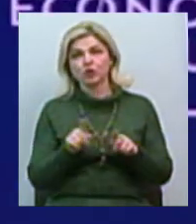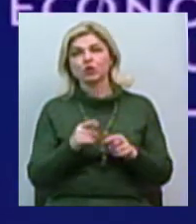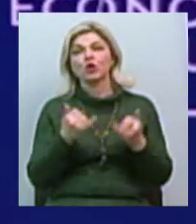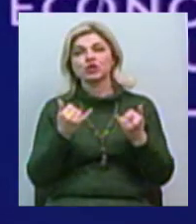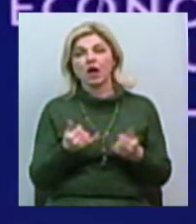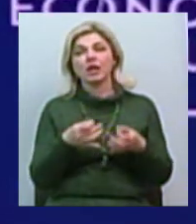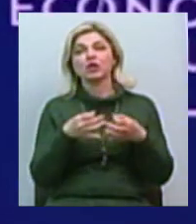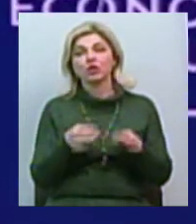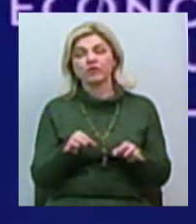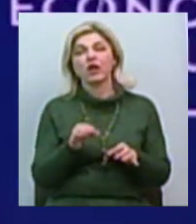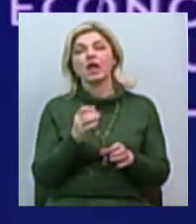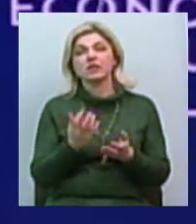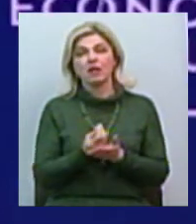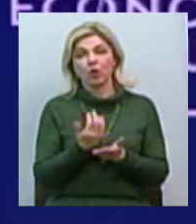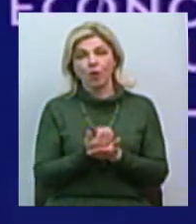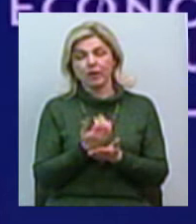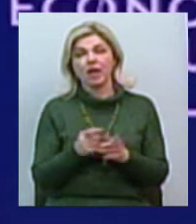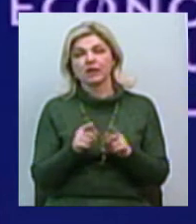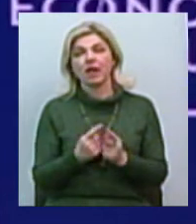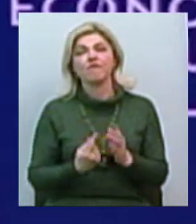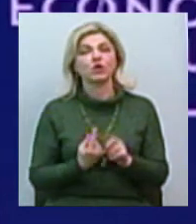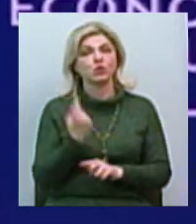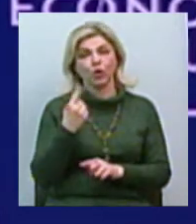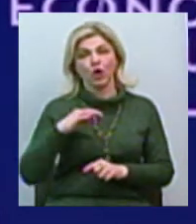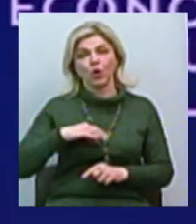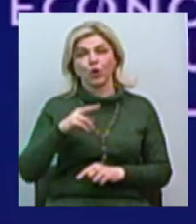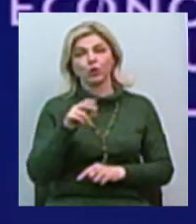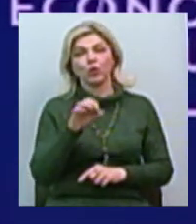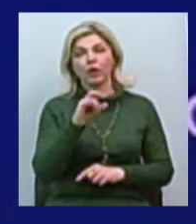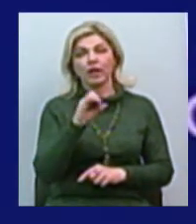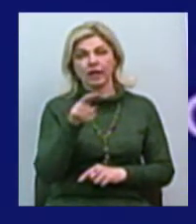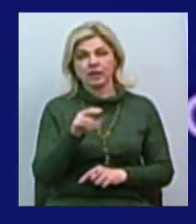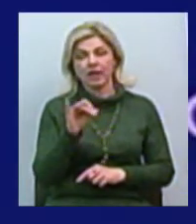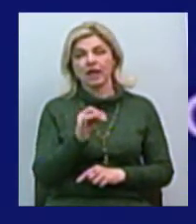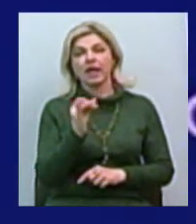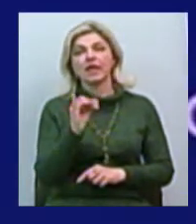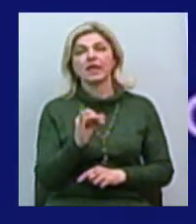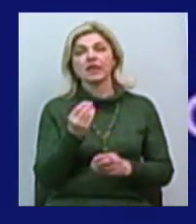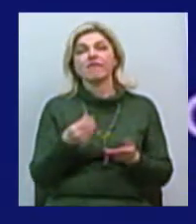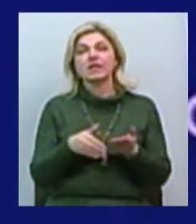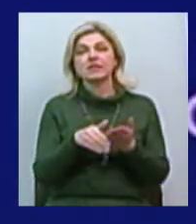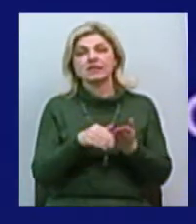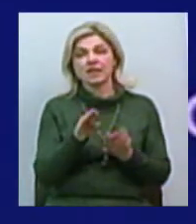заробляти такий високий дохід та інвестиційний капітал. Сьогодні ми